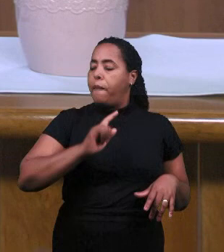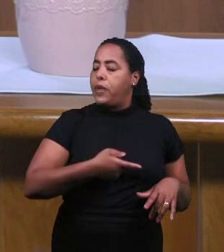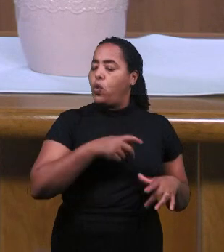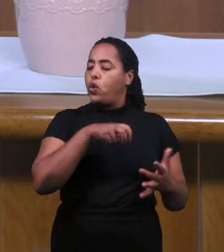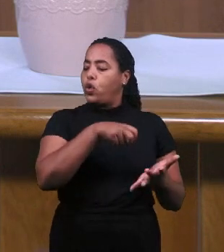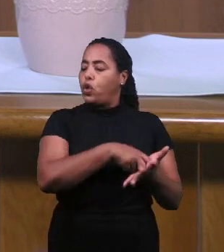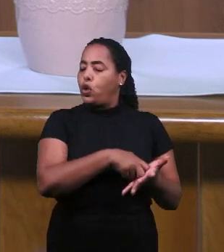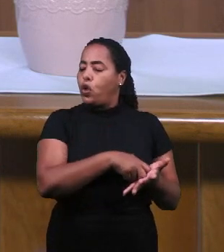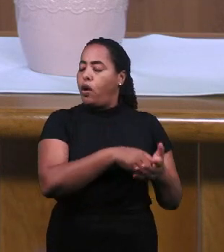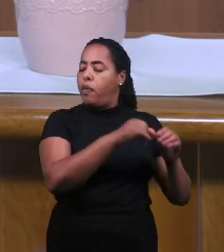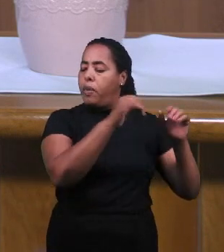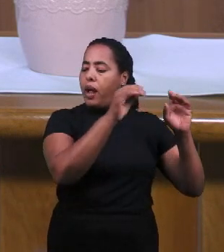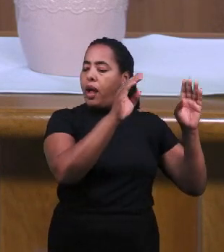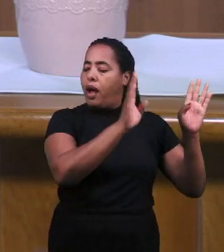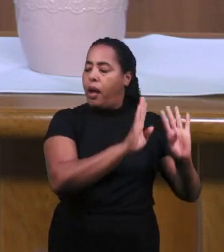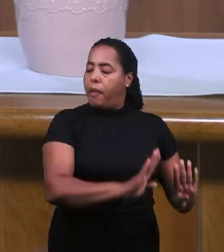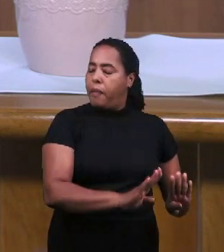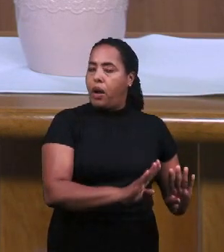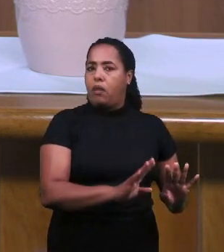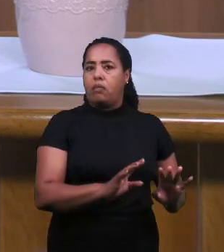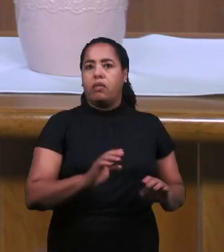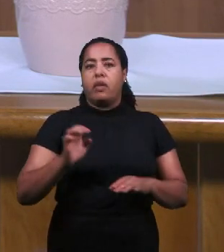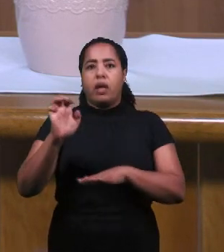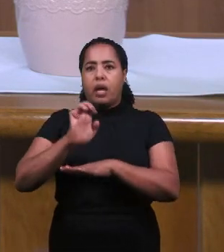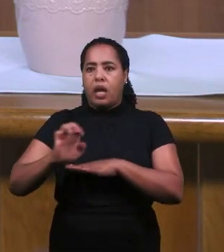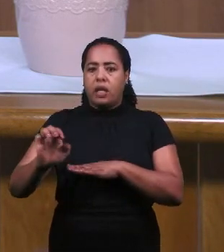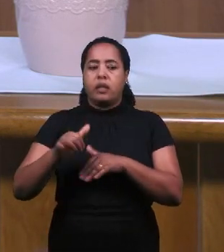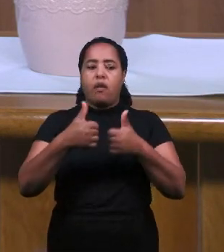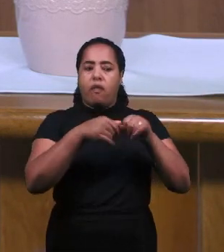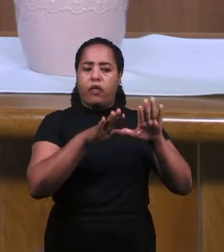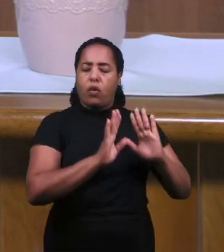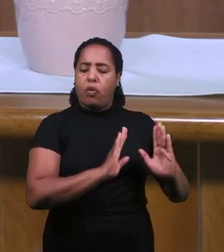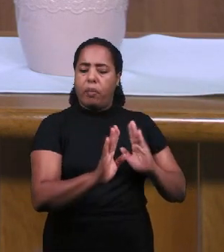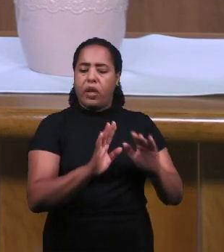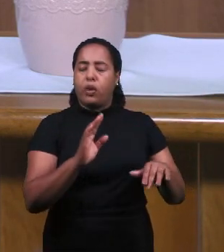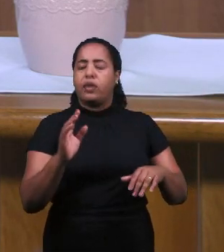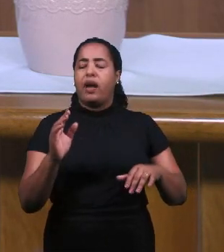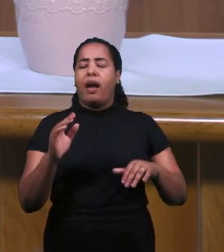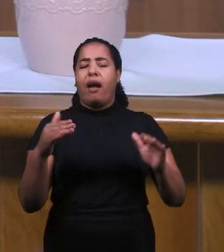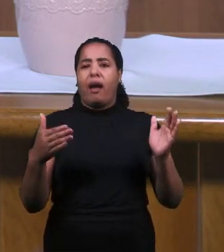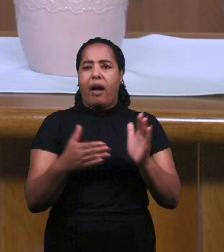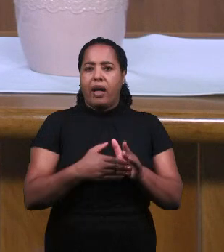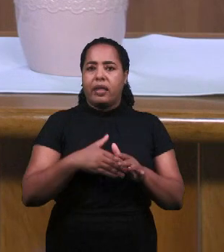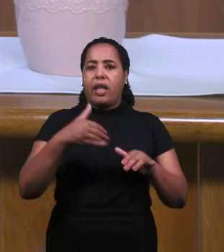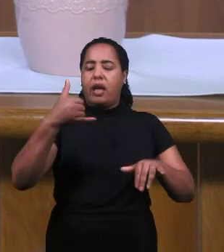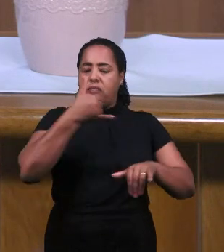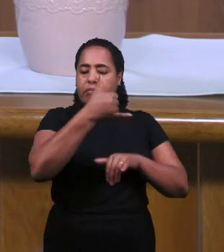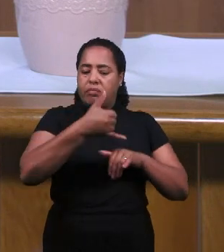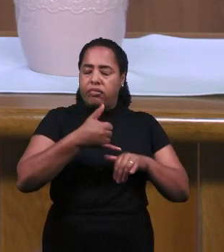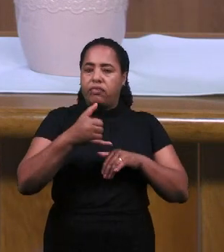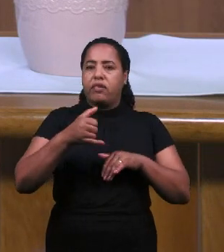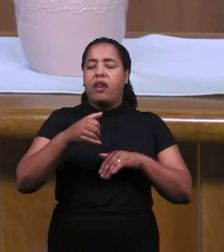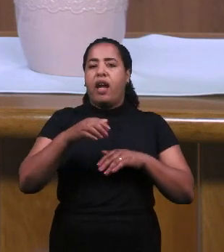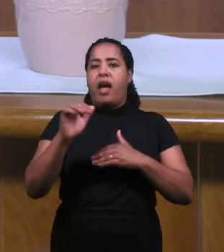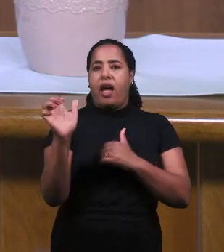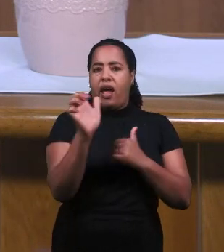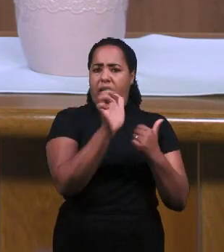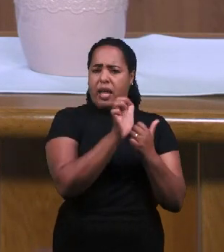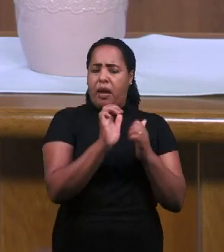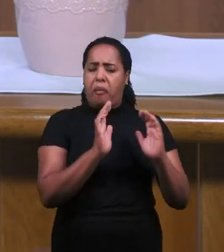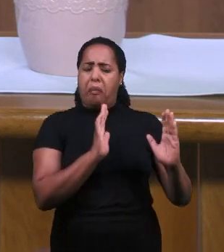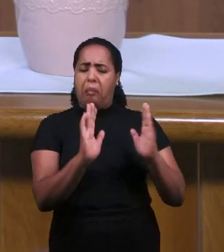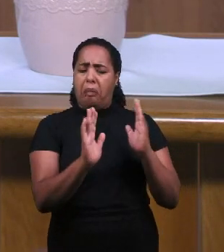Мужей Которые Не Преклонили Колени Перед Ваалом И В Это